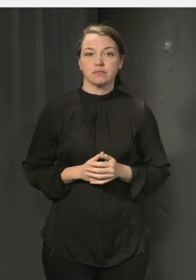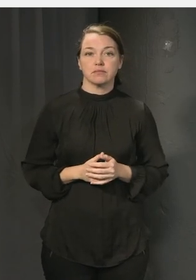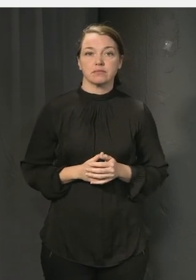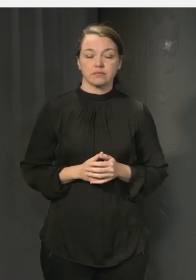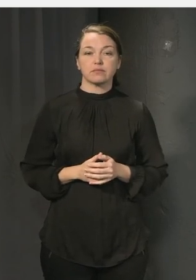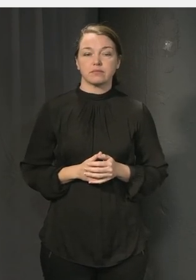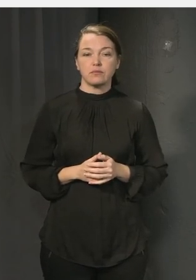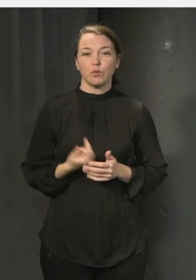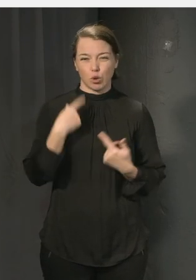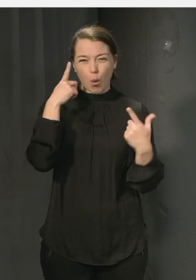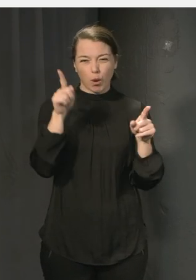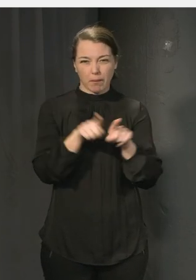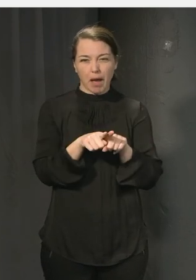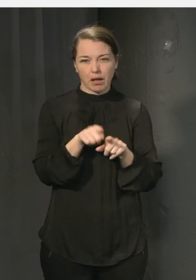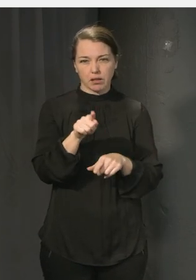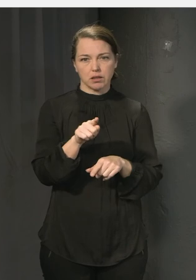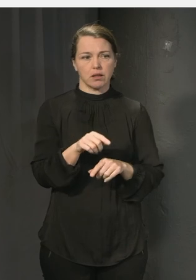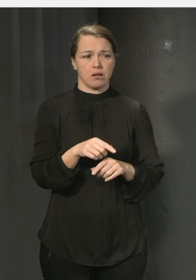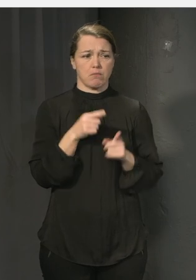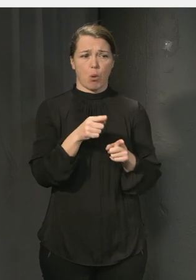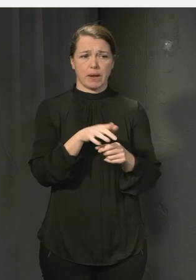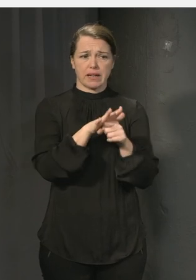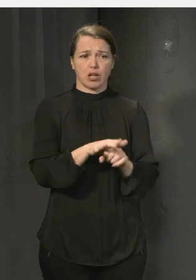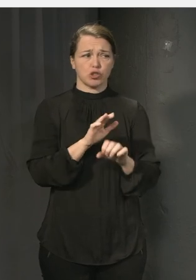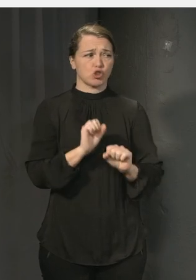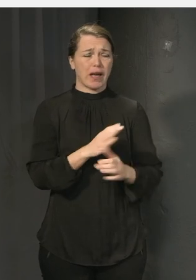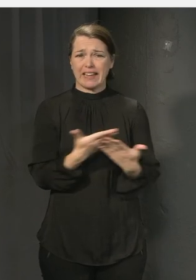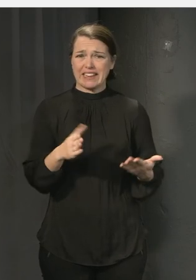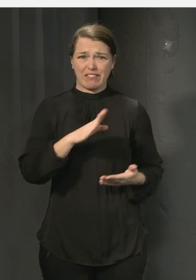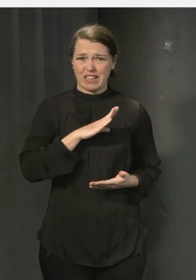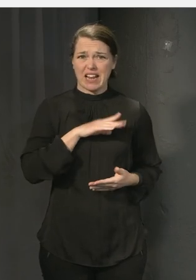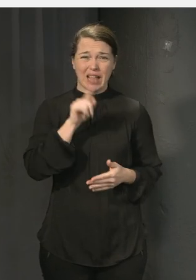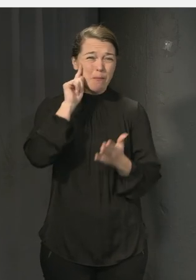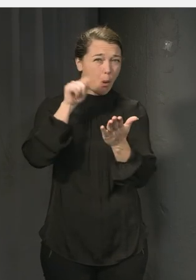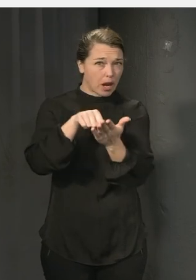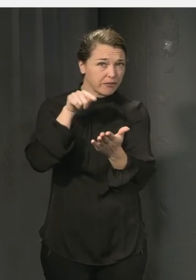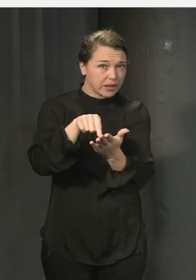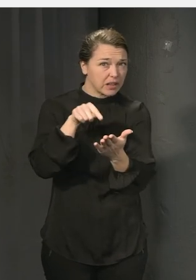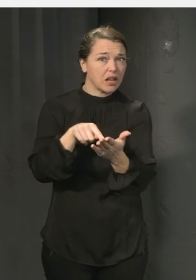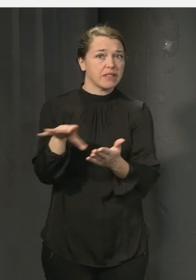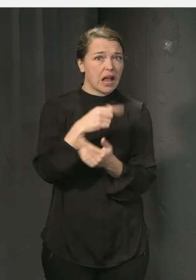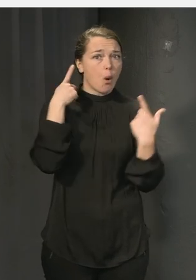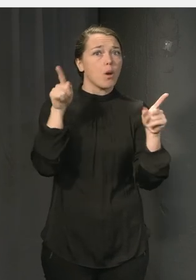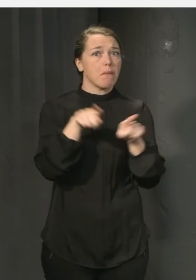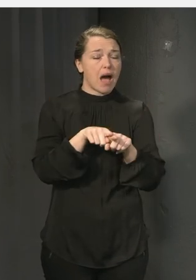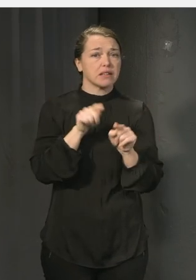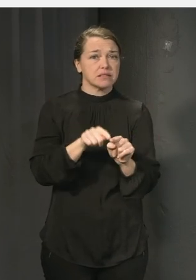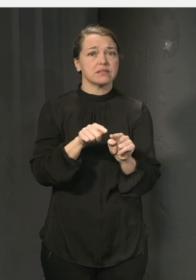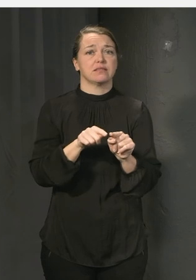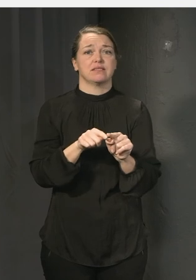håller med om att det ska inte behöva finnas mobbning och kränkning det måste vara liksom målsättningen men den som